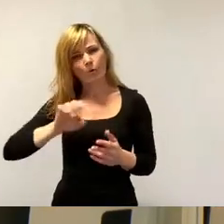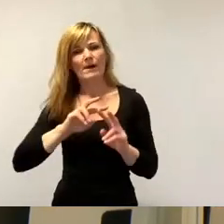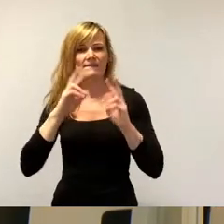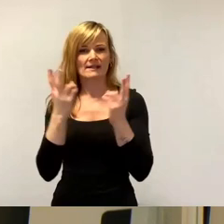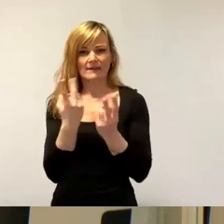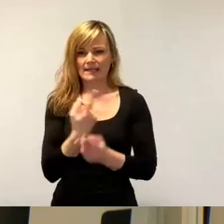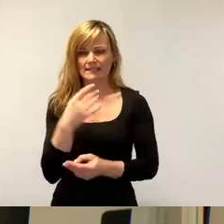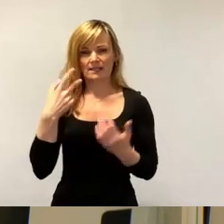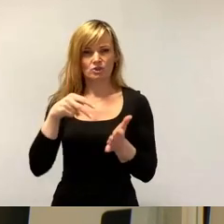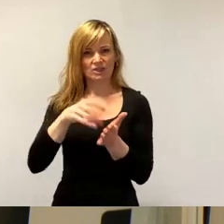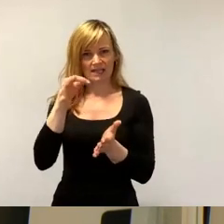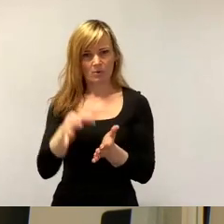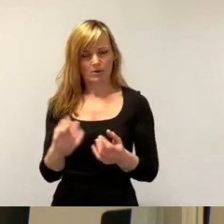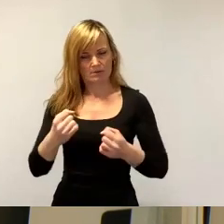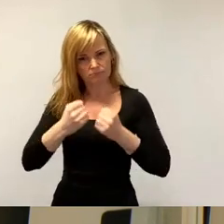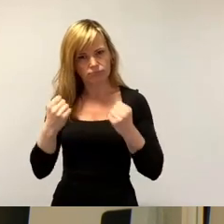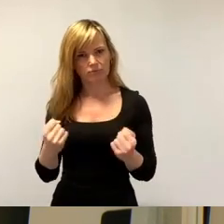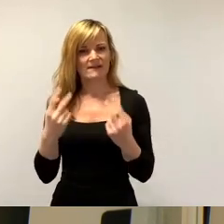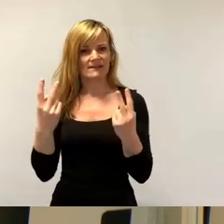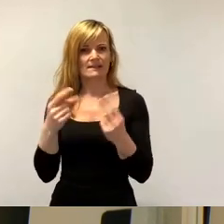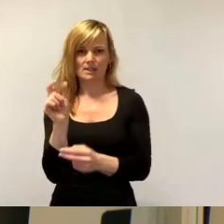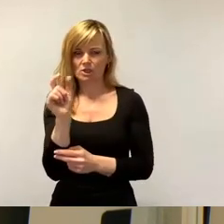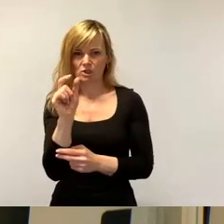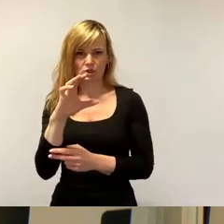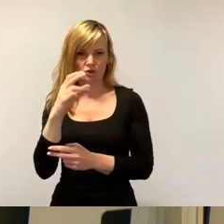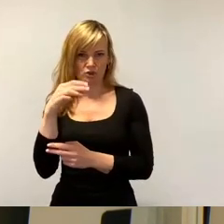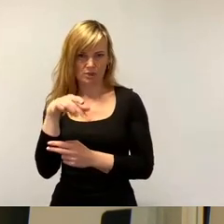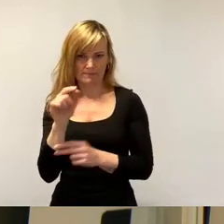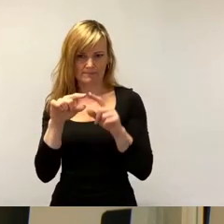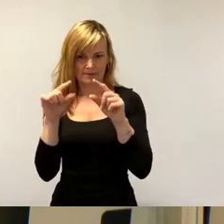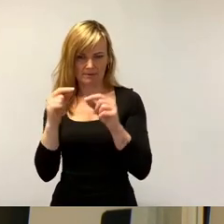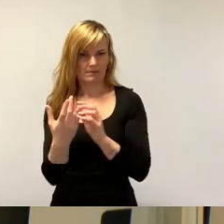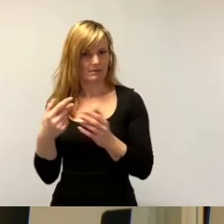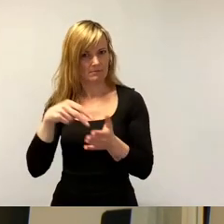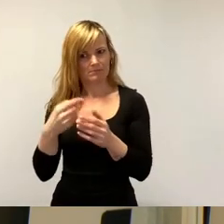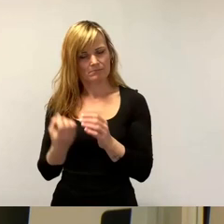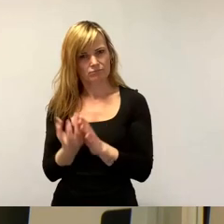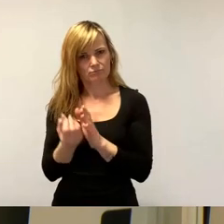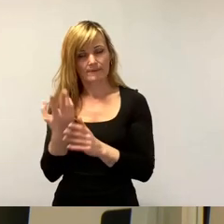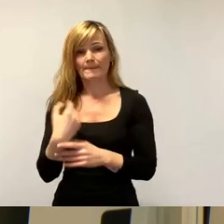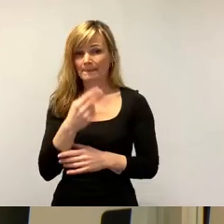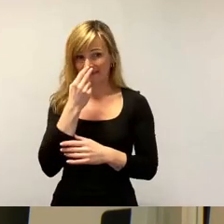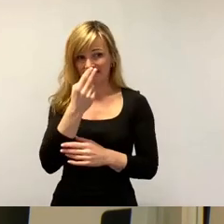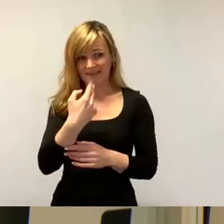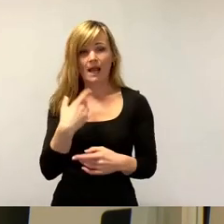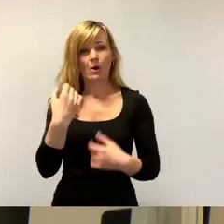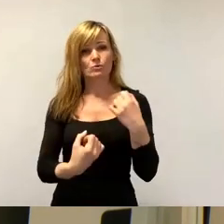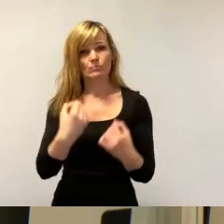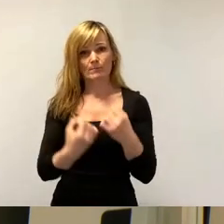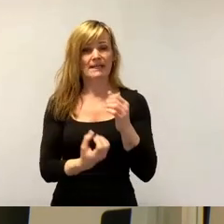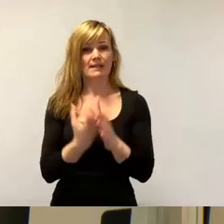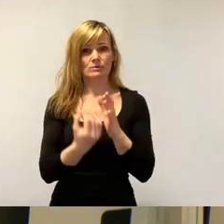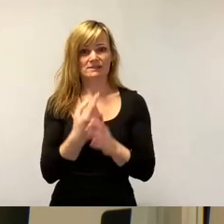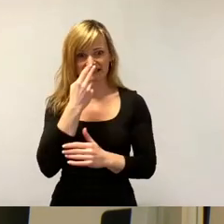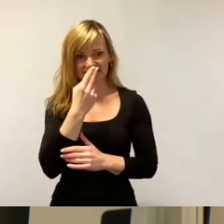miterlebt, welche Bandstillstände und damit wirtschaftliche Schäden die Versorgungsangpässe mit Chips in der Automobilindustrie ausgelöst haben. Das sollte